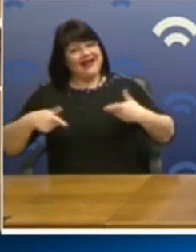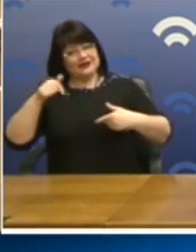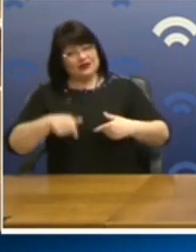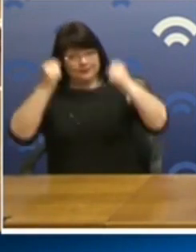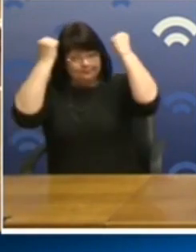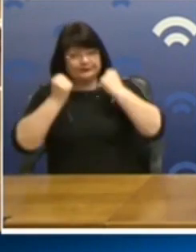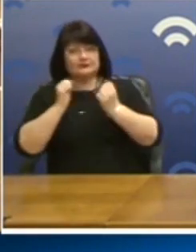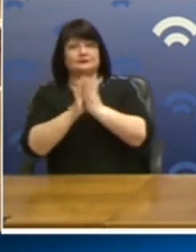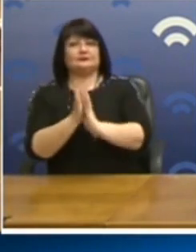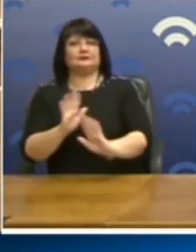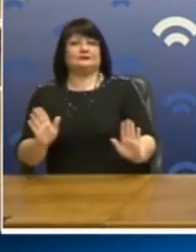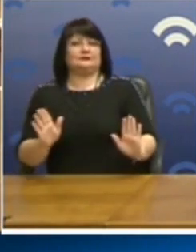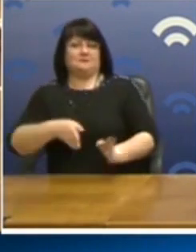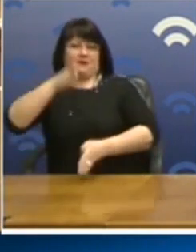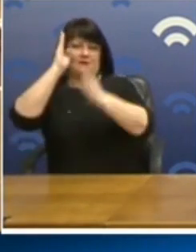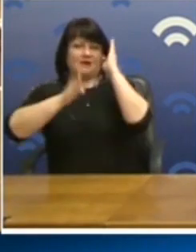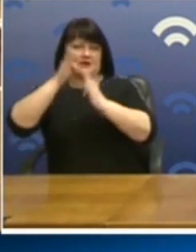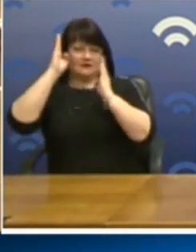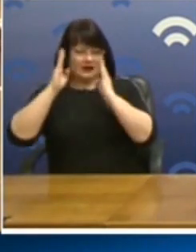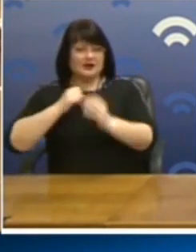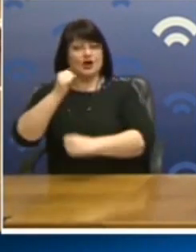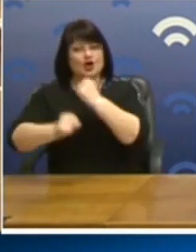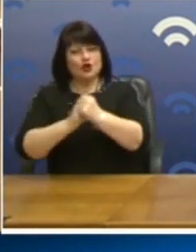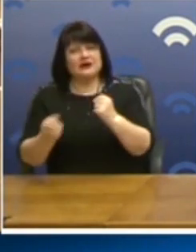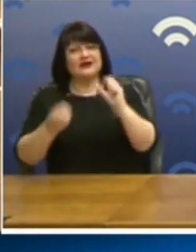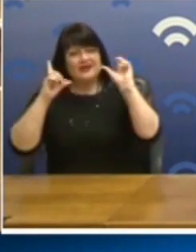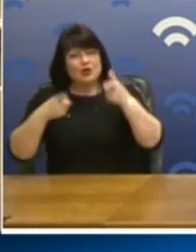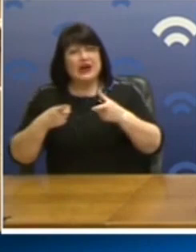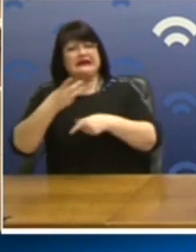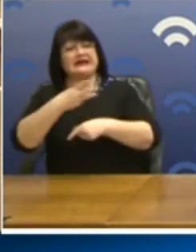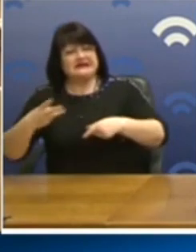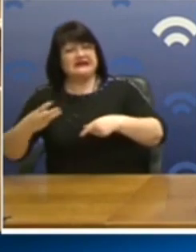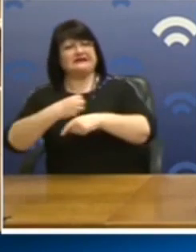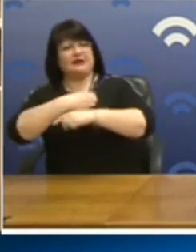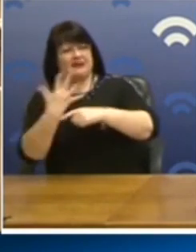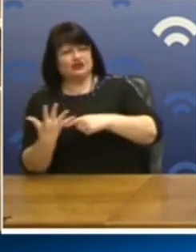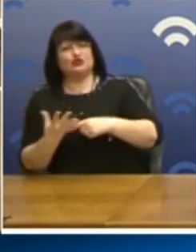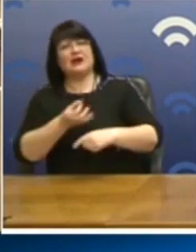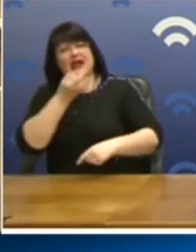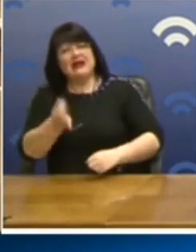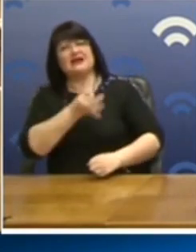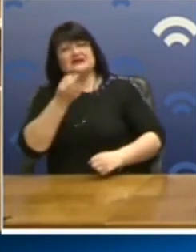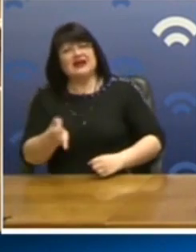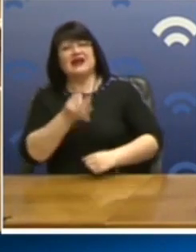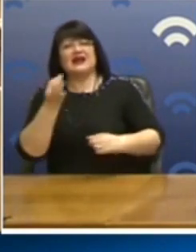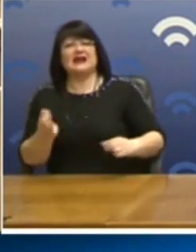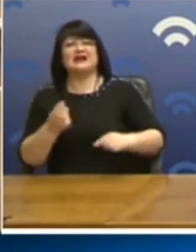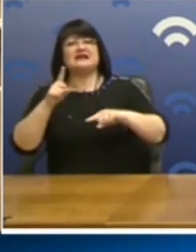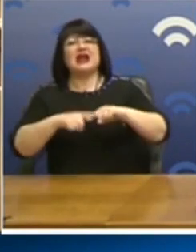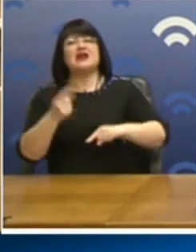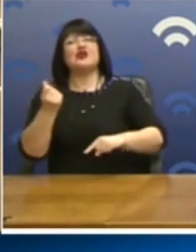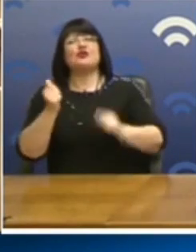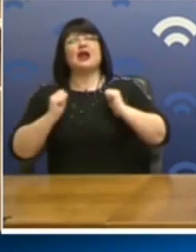βεβαίως, χρόνια τώρα όλοι σας επίσης, Νέα Δημοκρατία, Πασόξ, ΣΥΡΙΖΑ, διαφημίζατε ως ατμομηχανή της ελληνικής